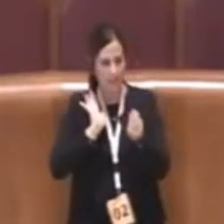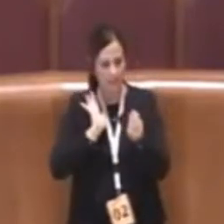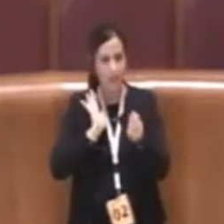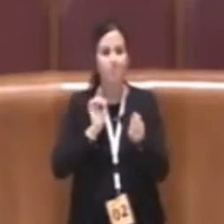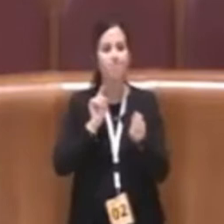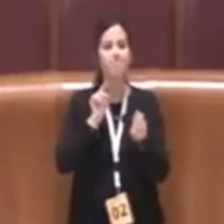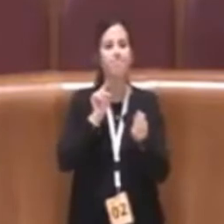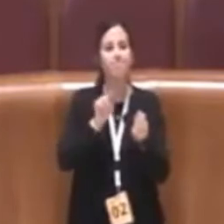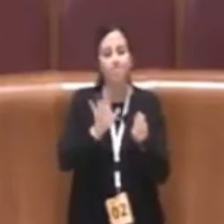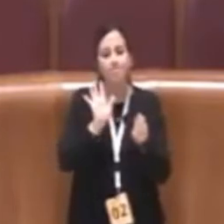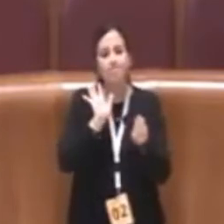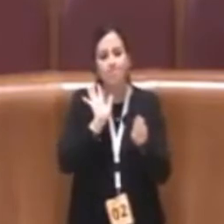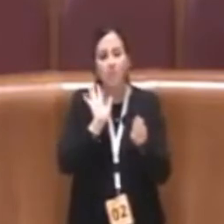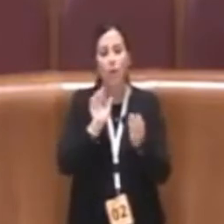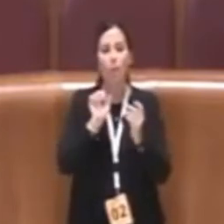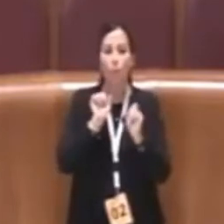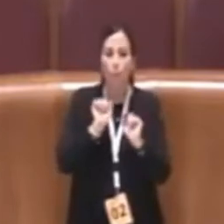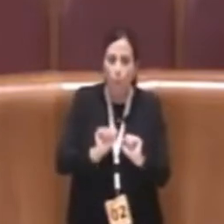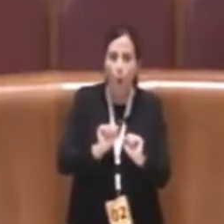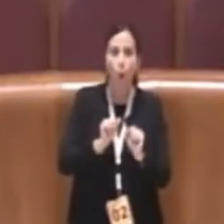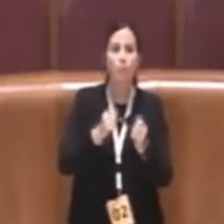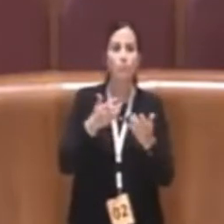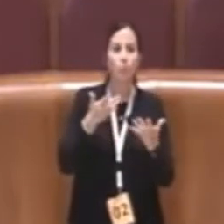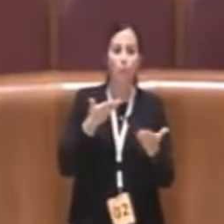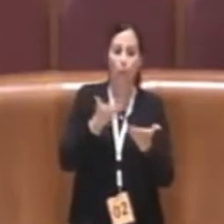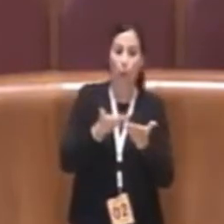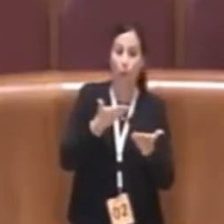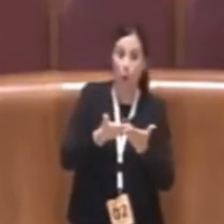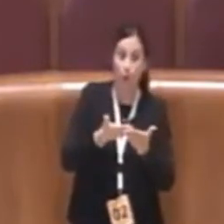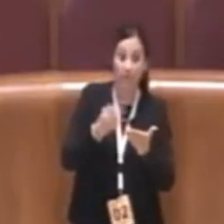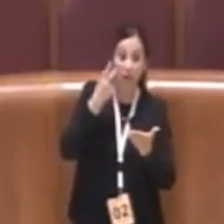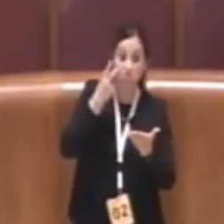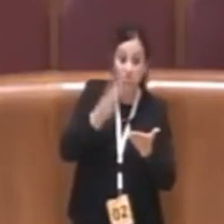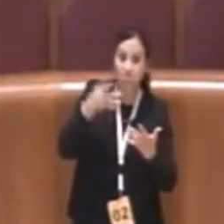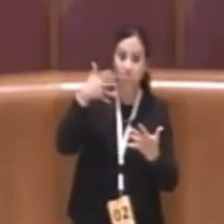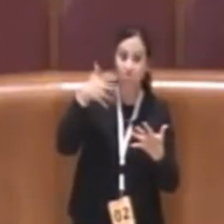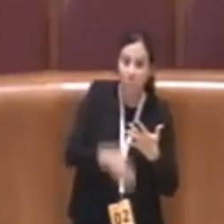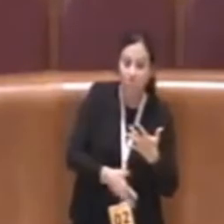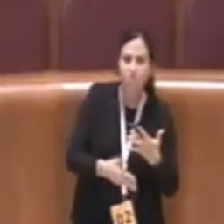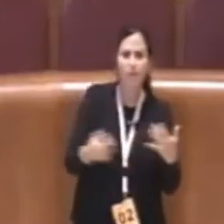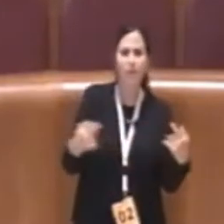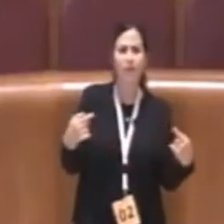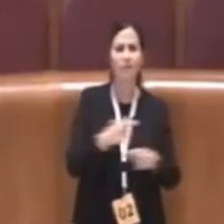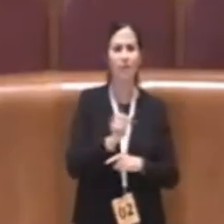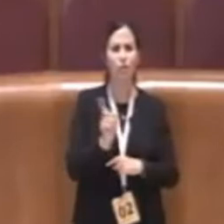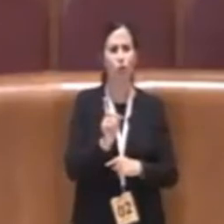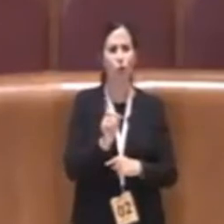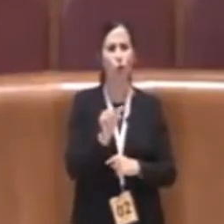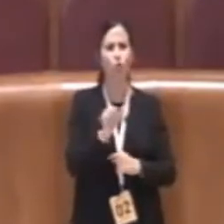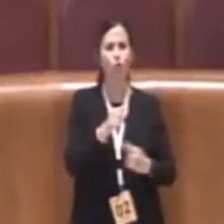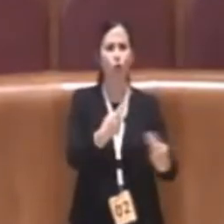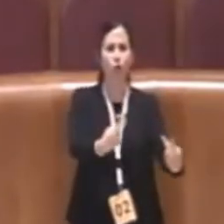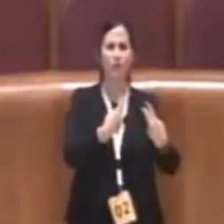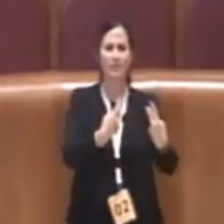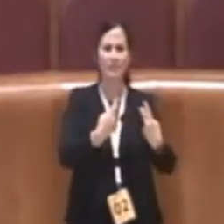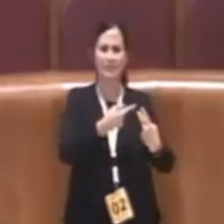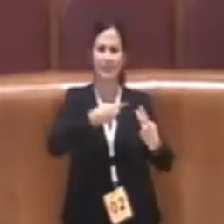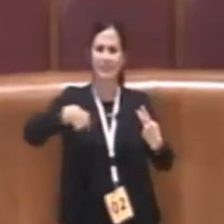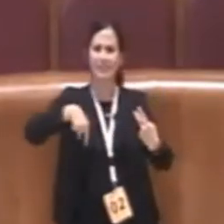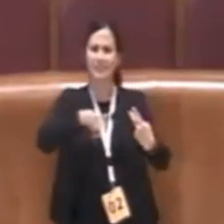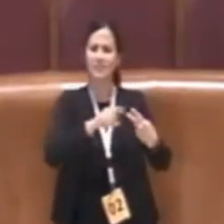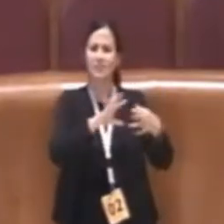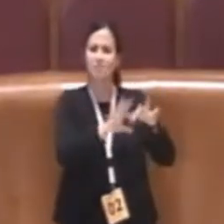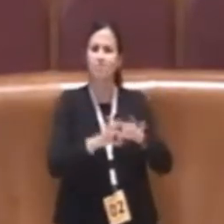bacchettati su come lavoriamo e allora mi corre l'obbligo di fare delle